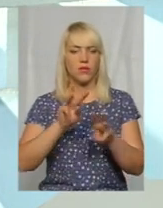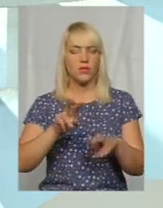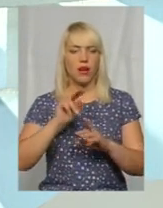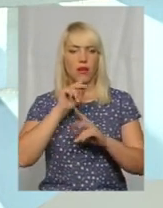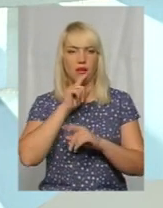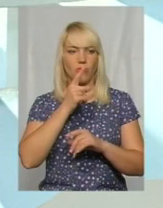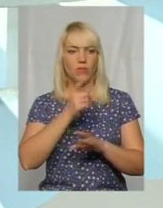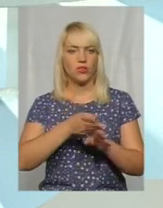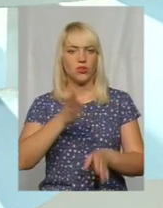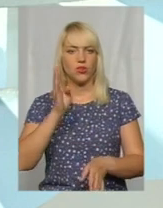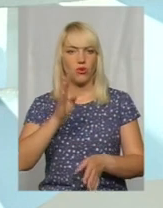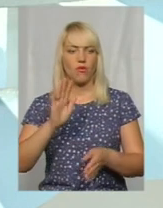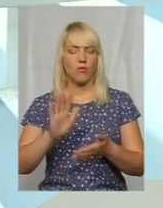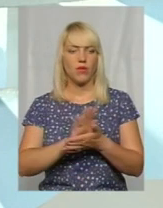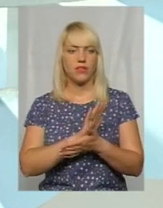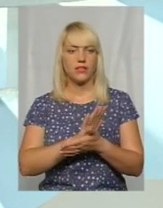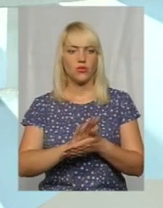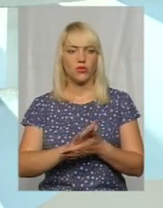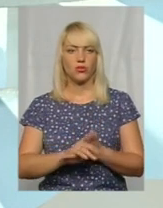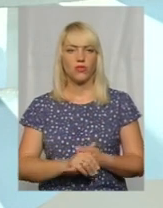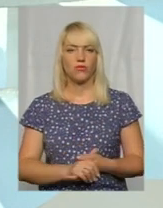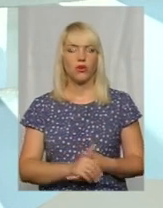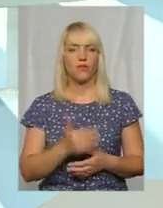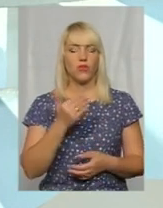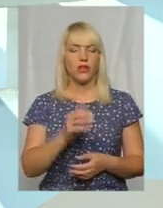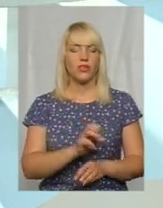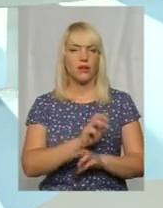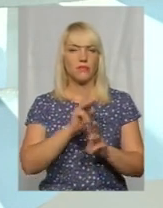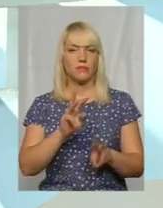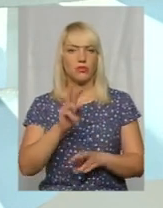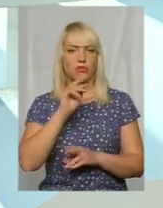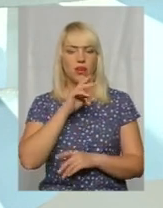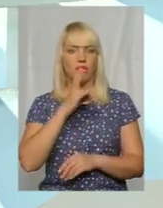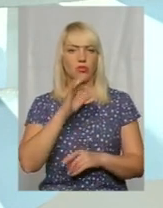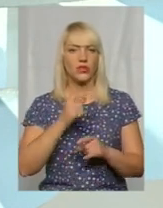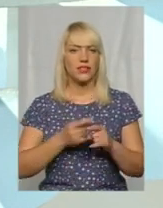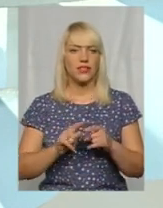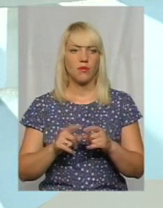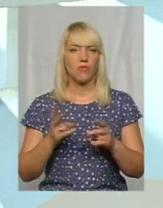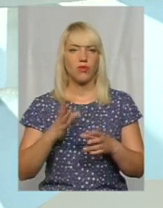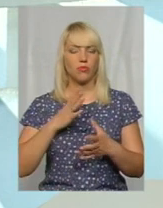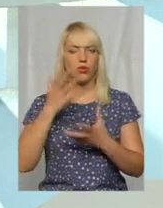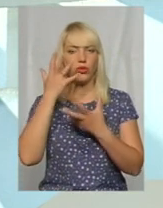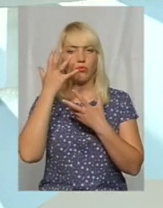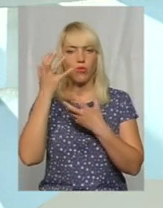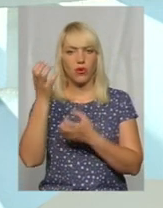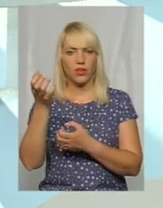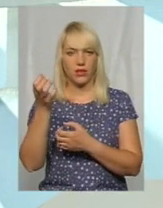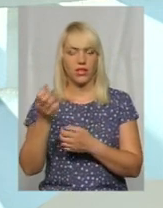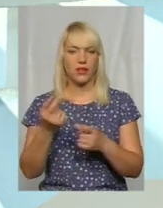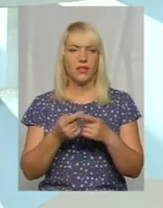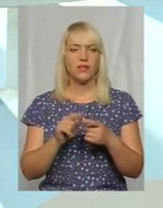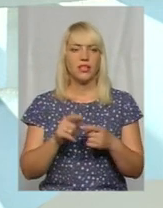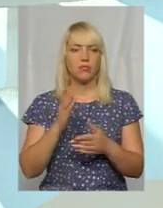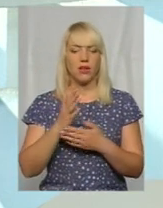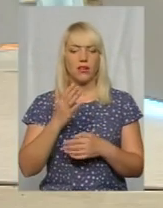першочергово, безкоштовно вони забезпечуються ліками. Але це має бути покликання не лише, є багато людей, які би